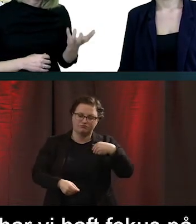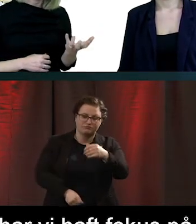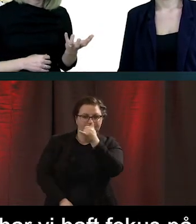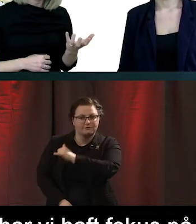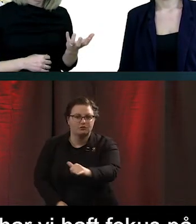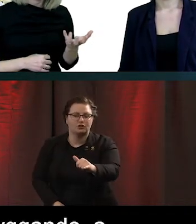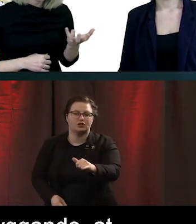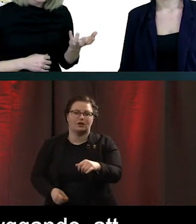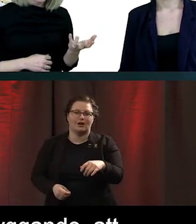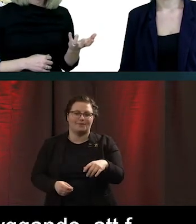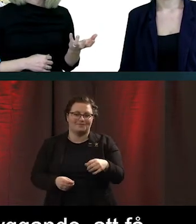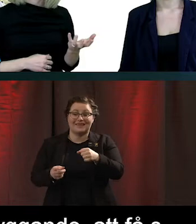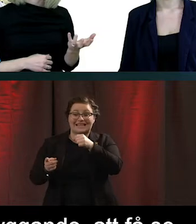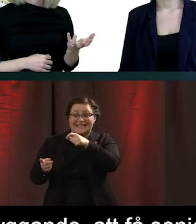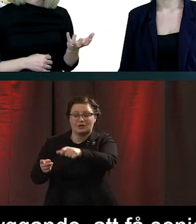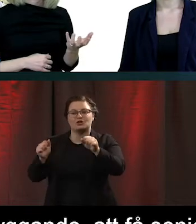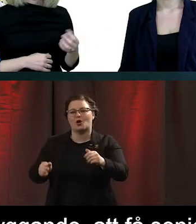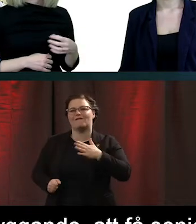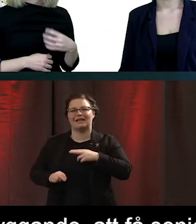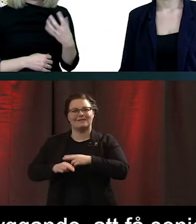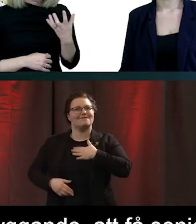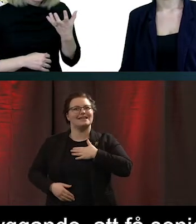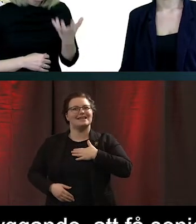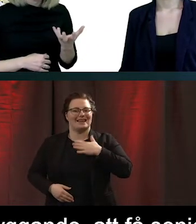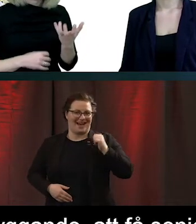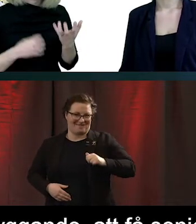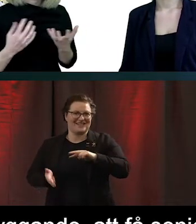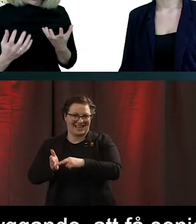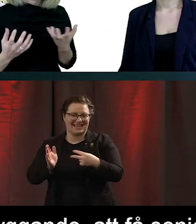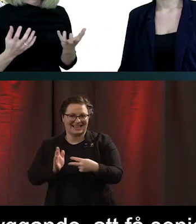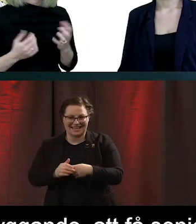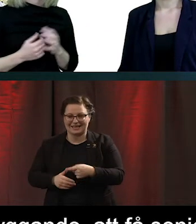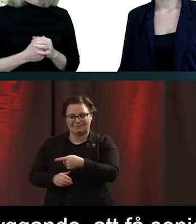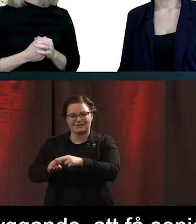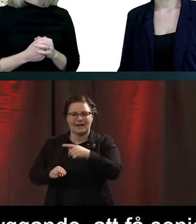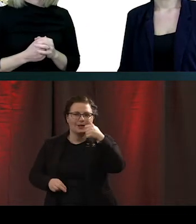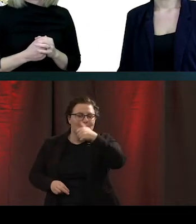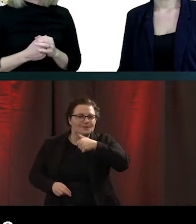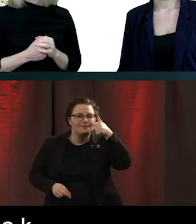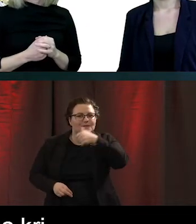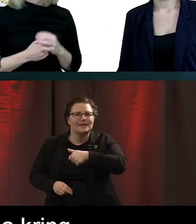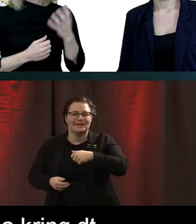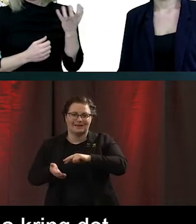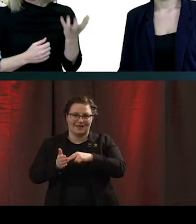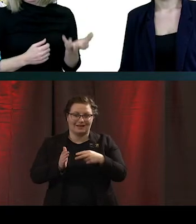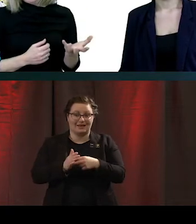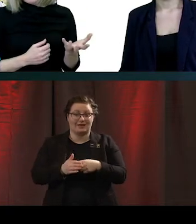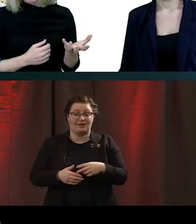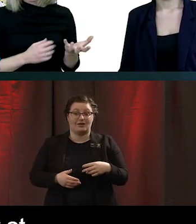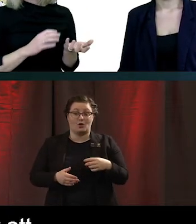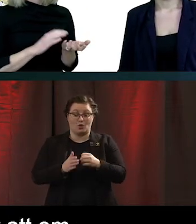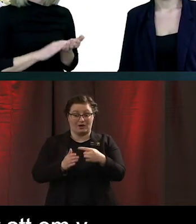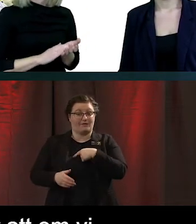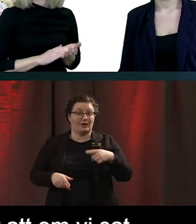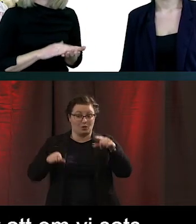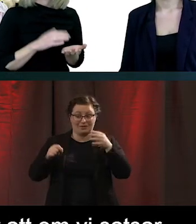Att få seniorer att vilja använda teknik. Att känna sig nyfikna kring teknik. För vi ser att satsar vi där,